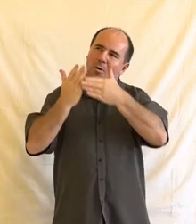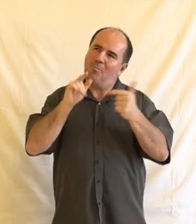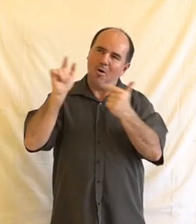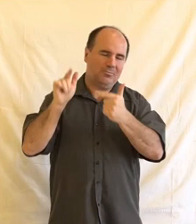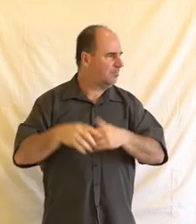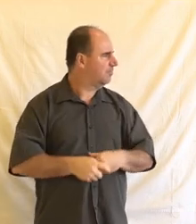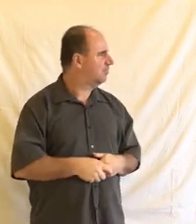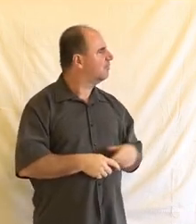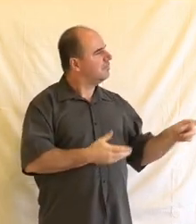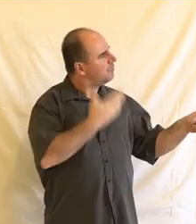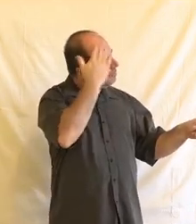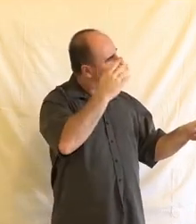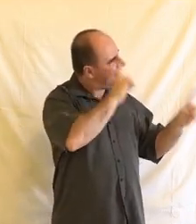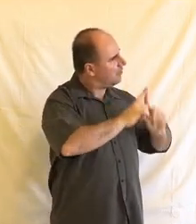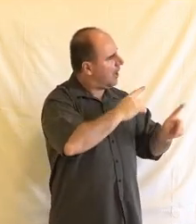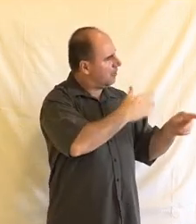vidíš?